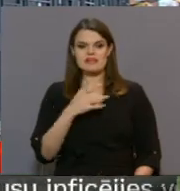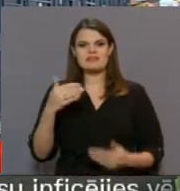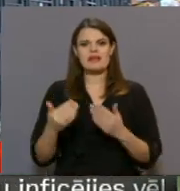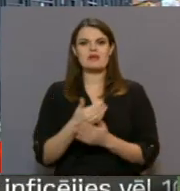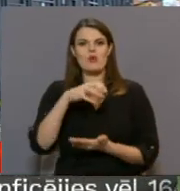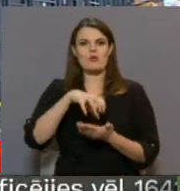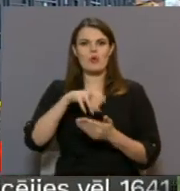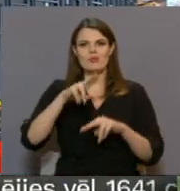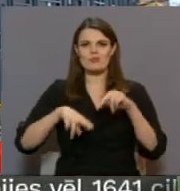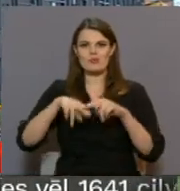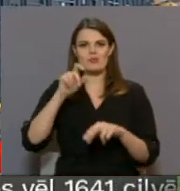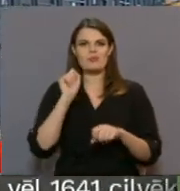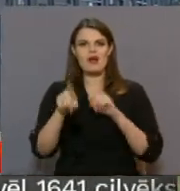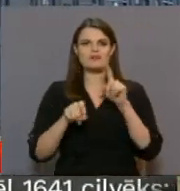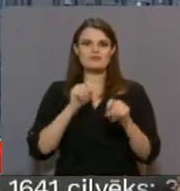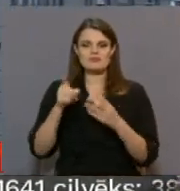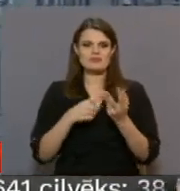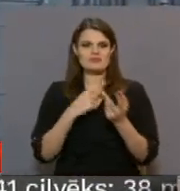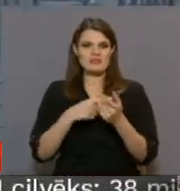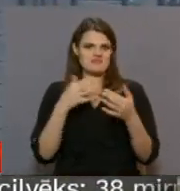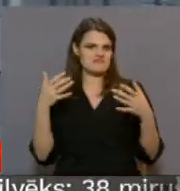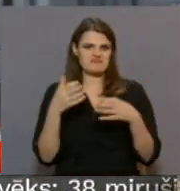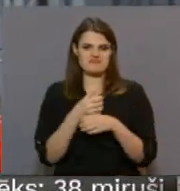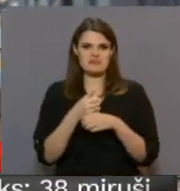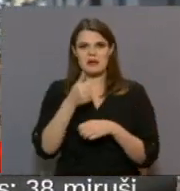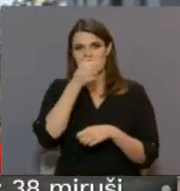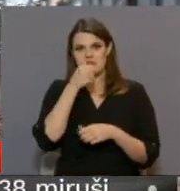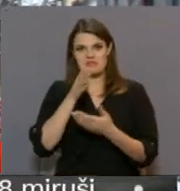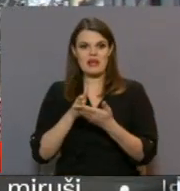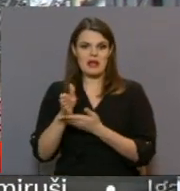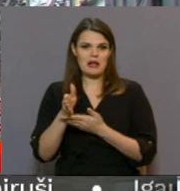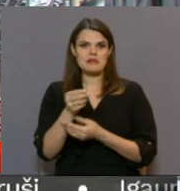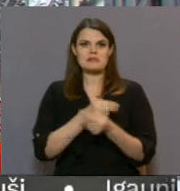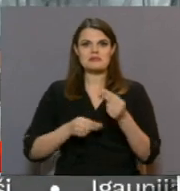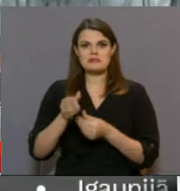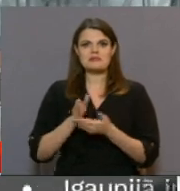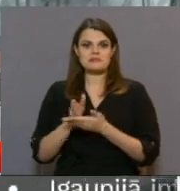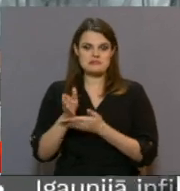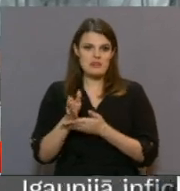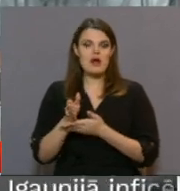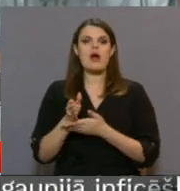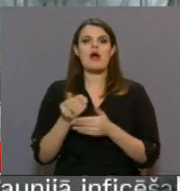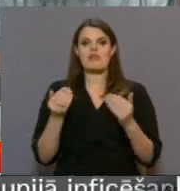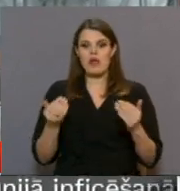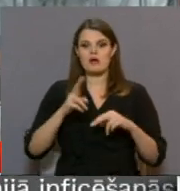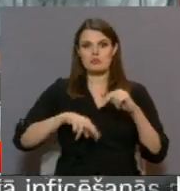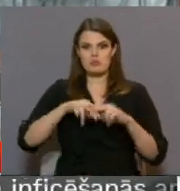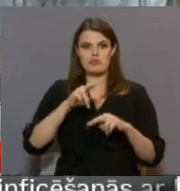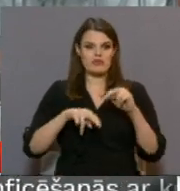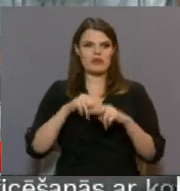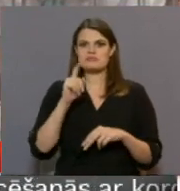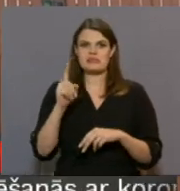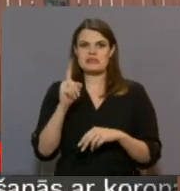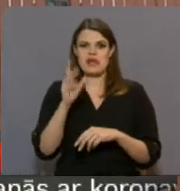objektu būvniecībā pasūtījumu skaits samazinājies – privātajā un komerci sektorā. Šobrīd būvnieki praktiski turās uz